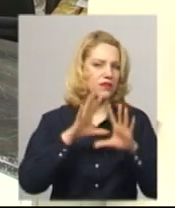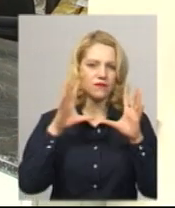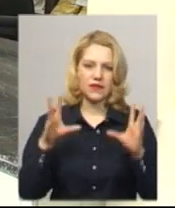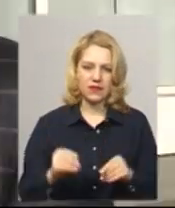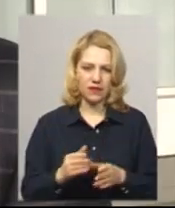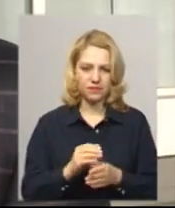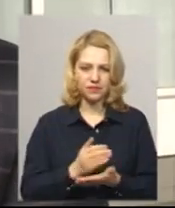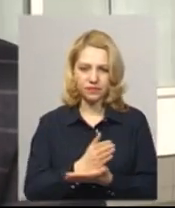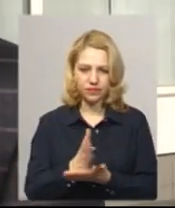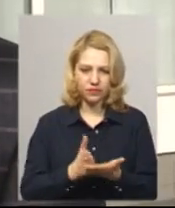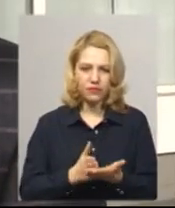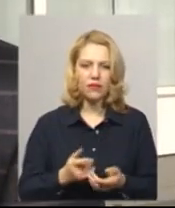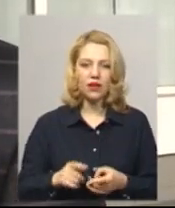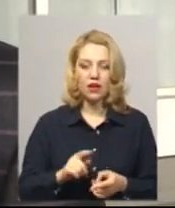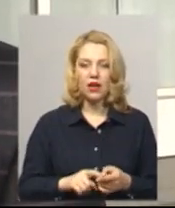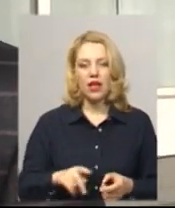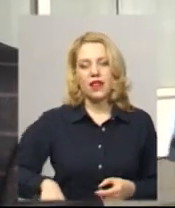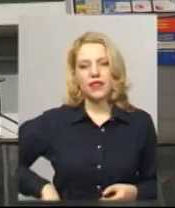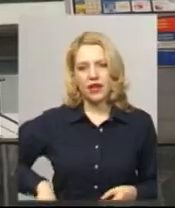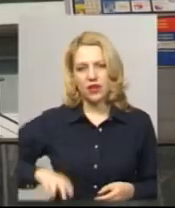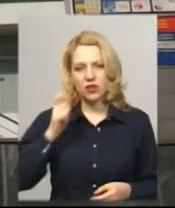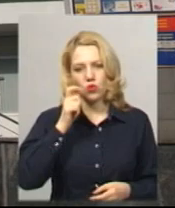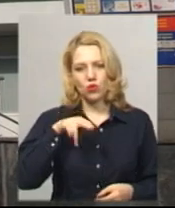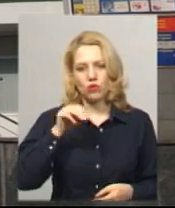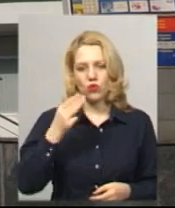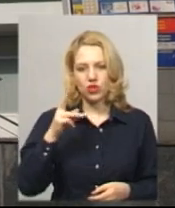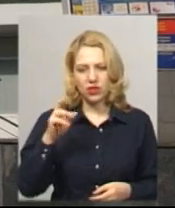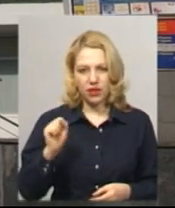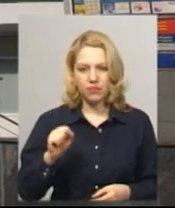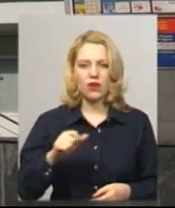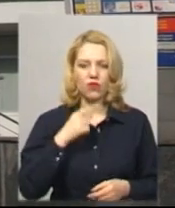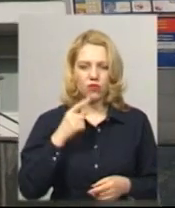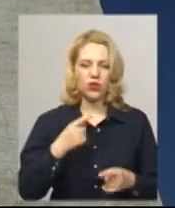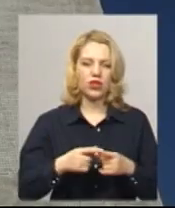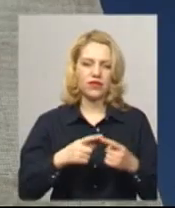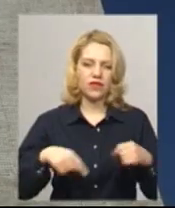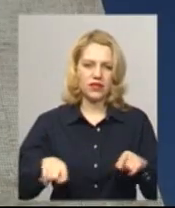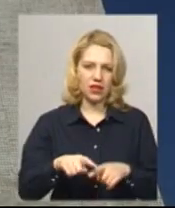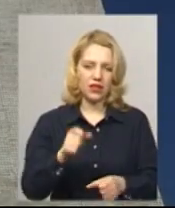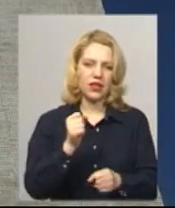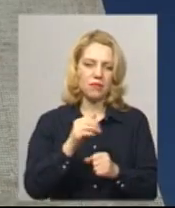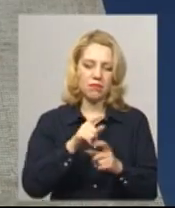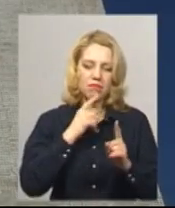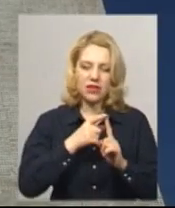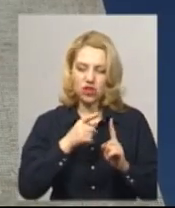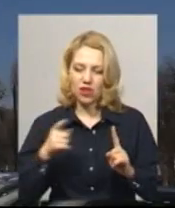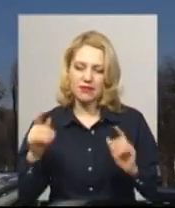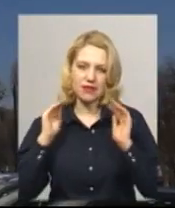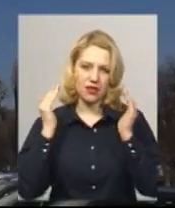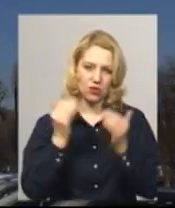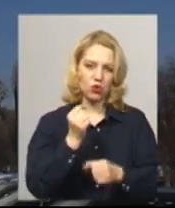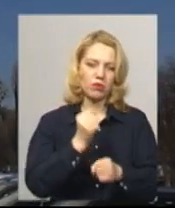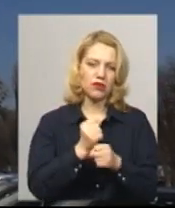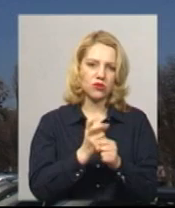філії Хмельницької дирекції «Укрпошта» Микола Громов каже, відділення під час карантину працює в стандартних умовах. Про зміну графіків